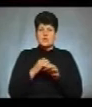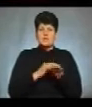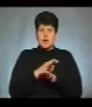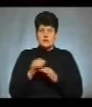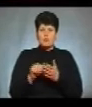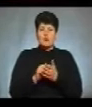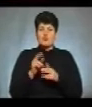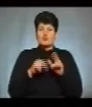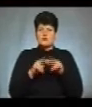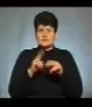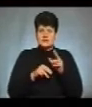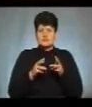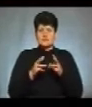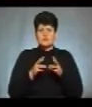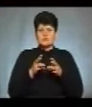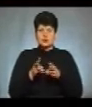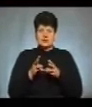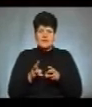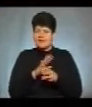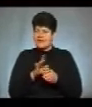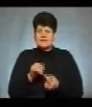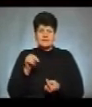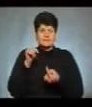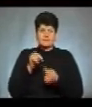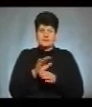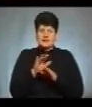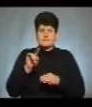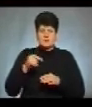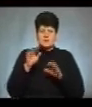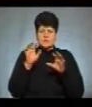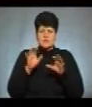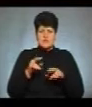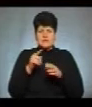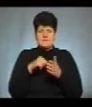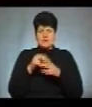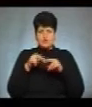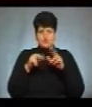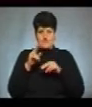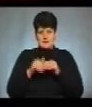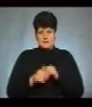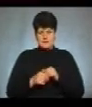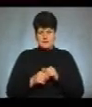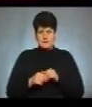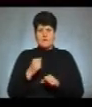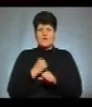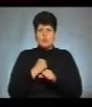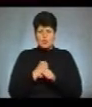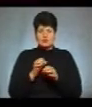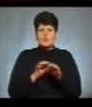будівництва торфяної котельні не відповідає вимогам законодавства з питань містобудування. В робочому